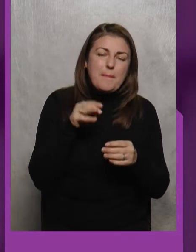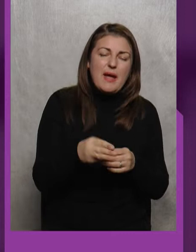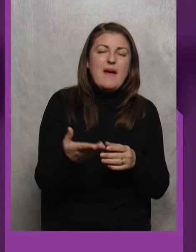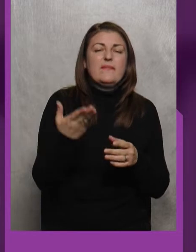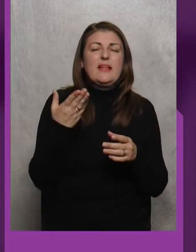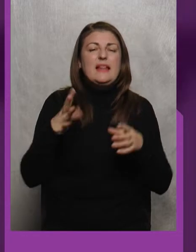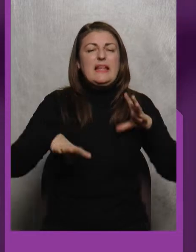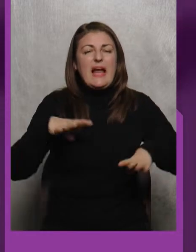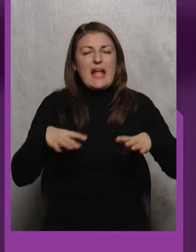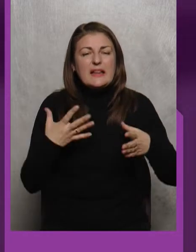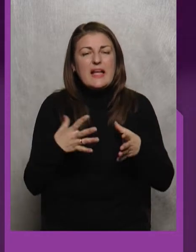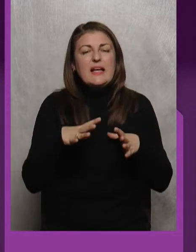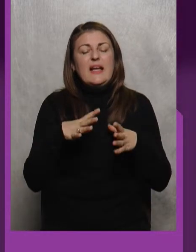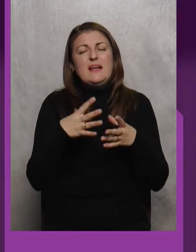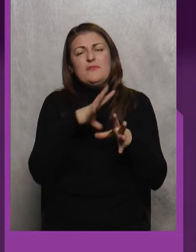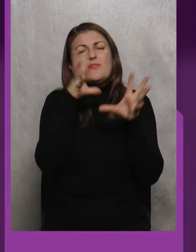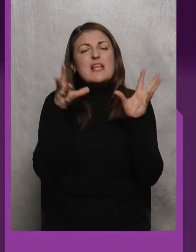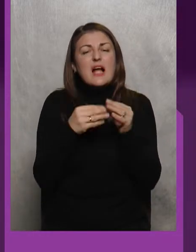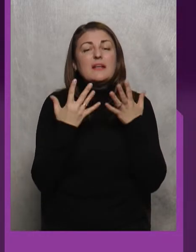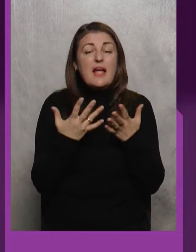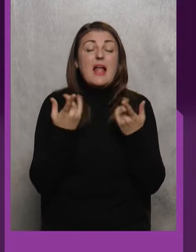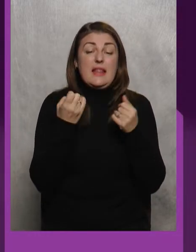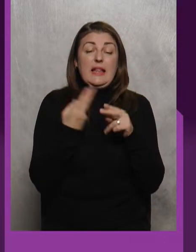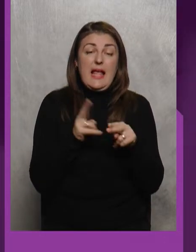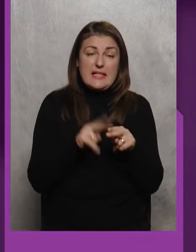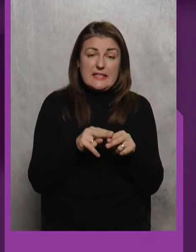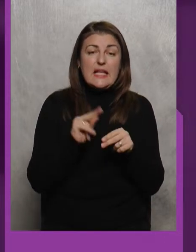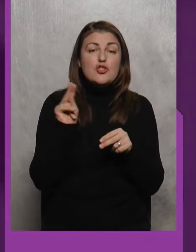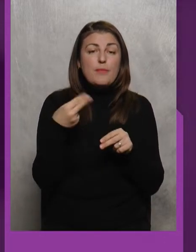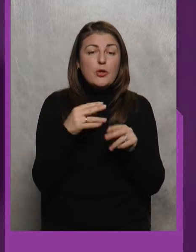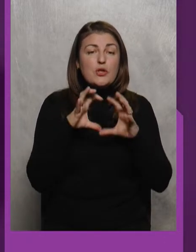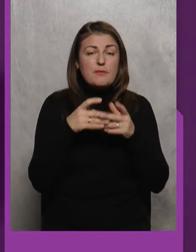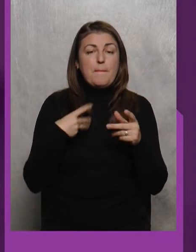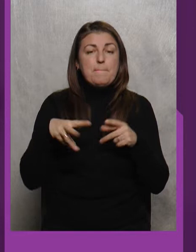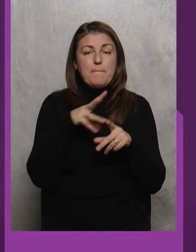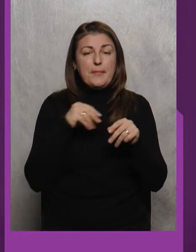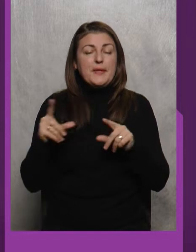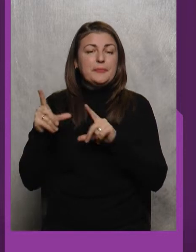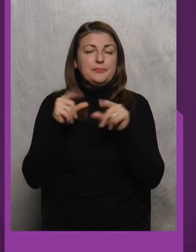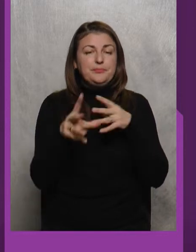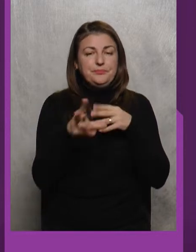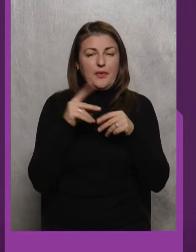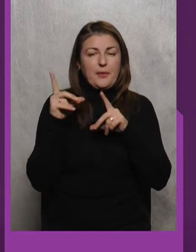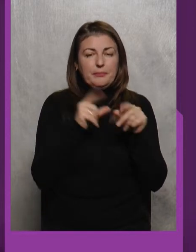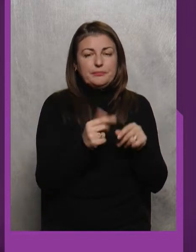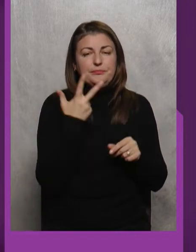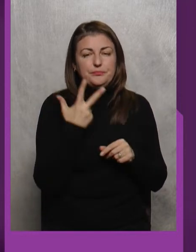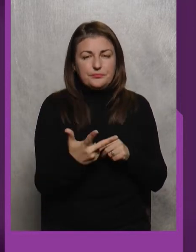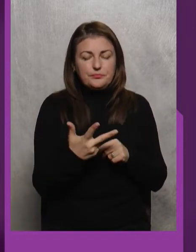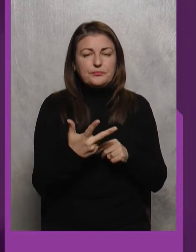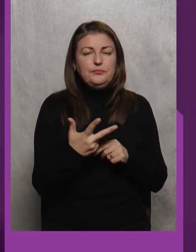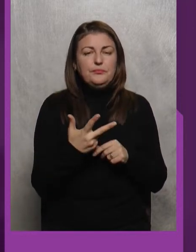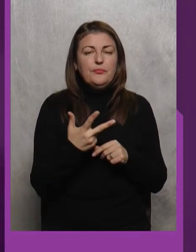Загальна кількість Так На цей чемпіонат світу Ми їхали З нами їхали Три